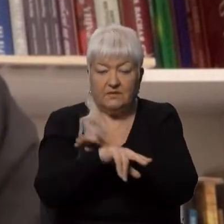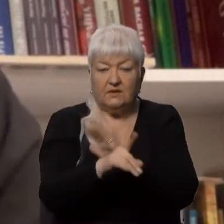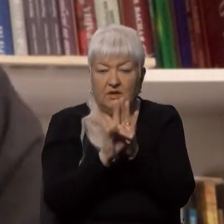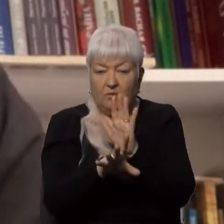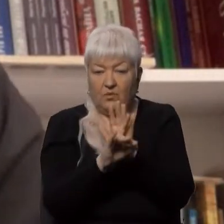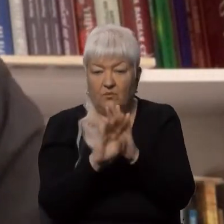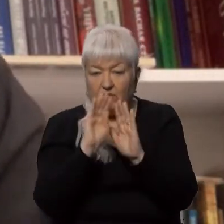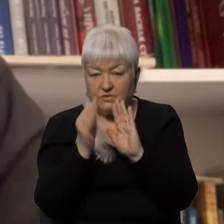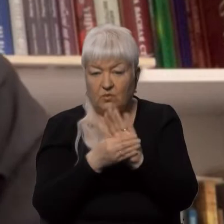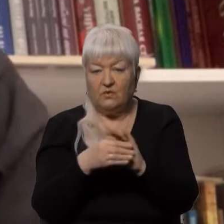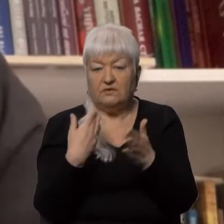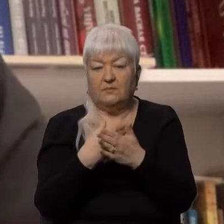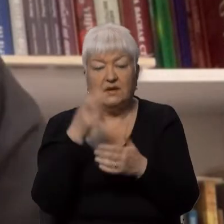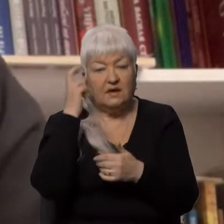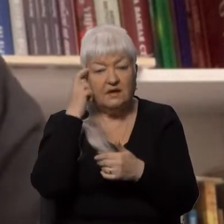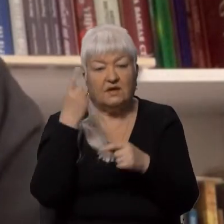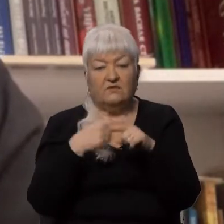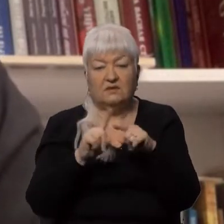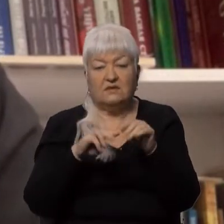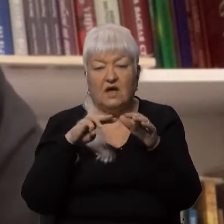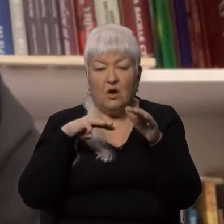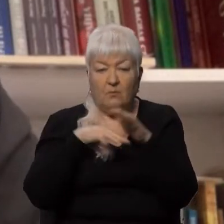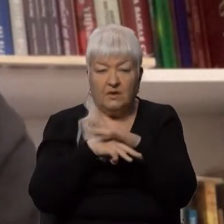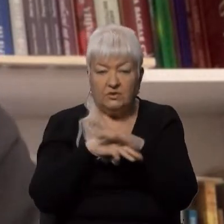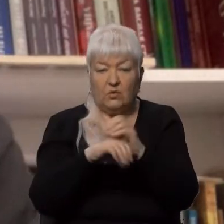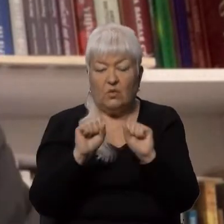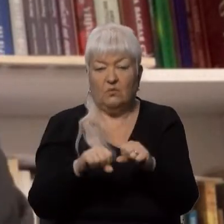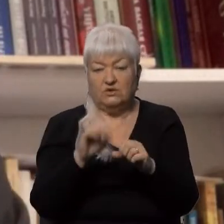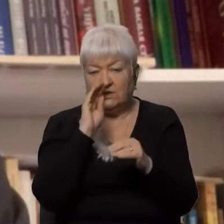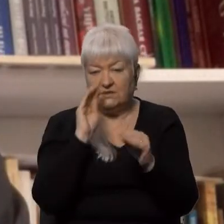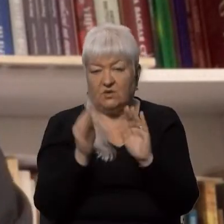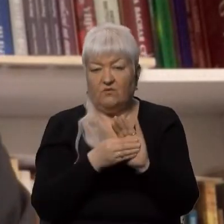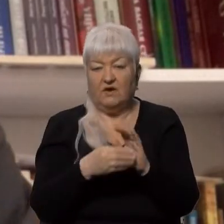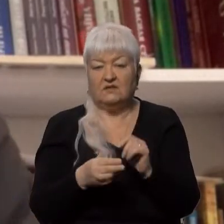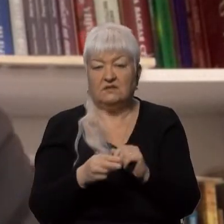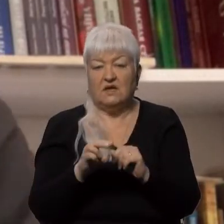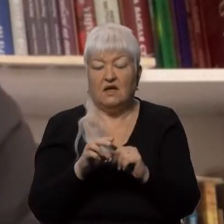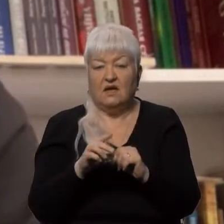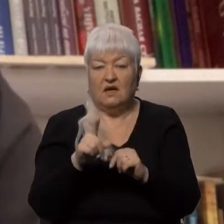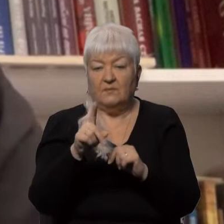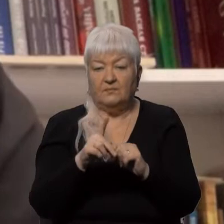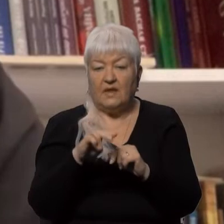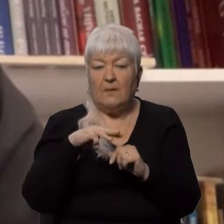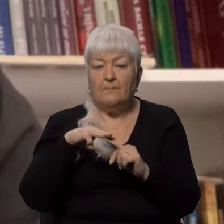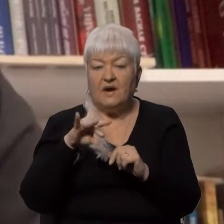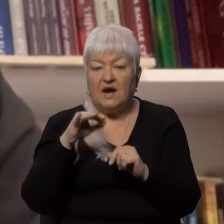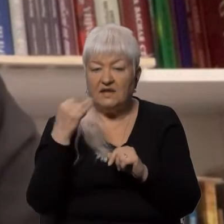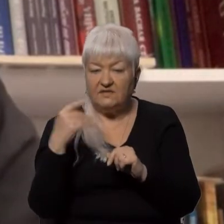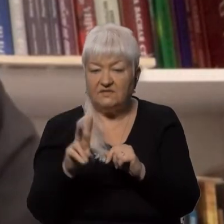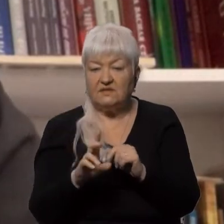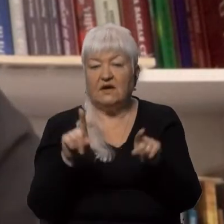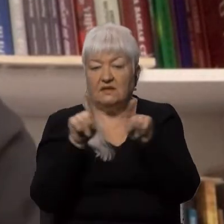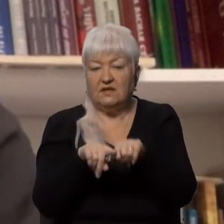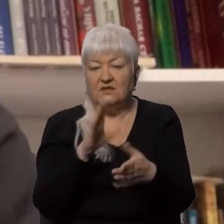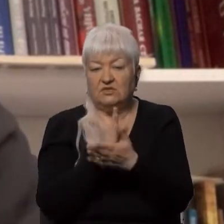Наприклад, в Києві це в метро можна, наприклад, заховатися. В Михайлівському теж є такі місця. Тому